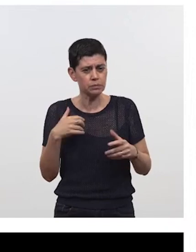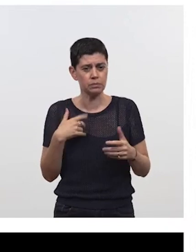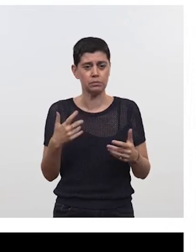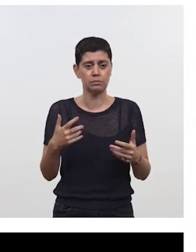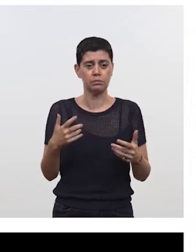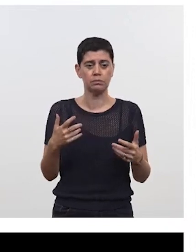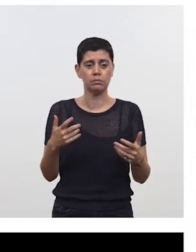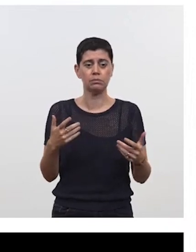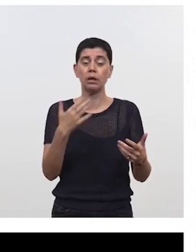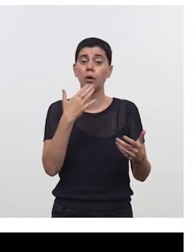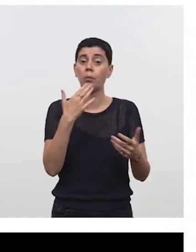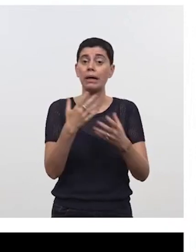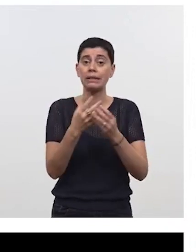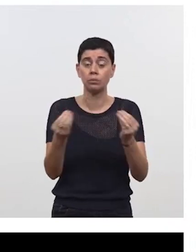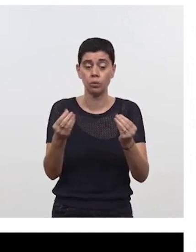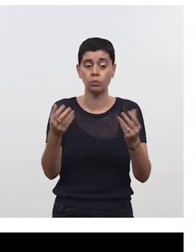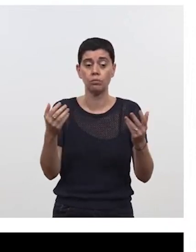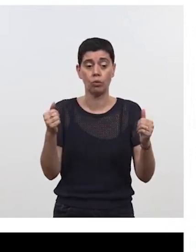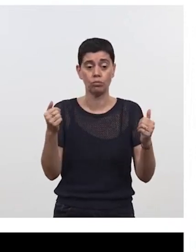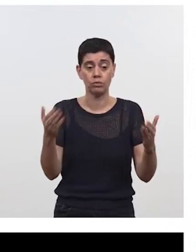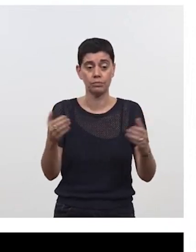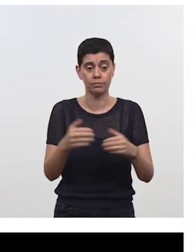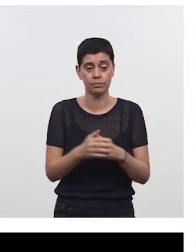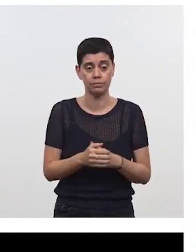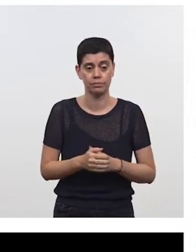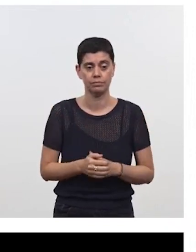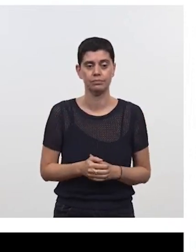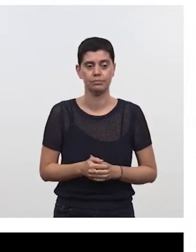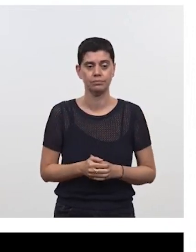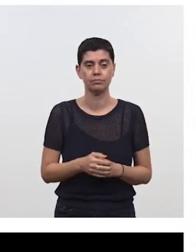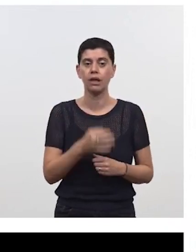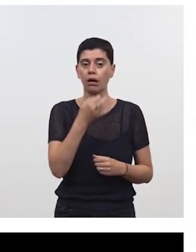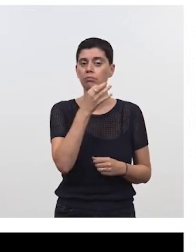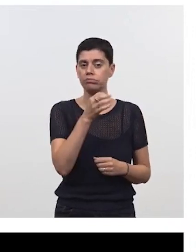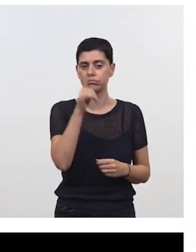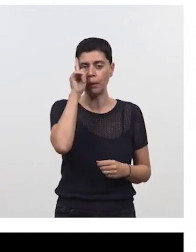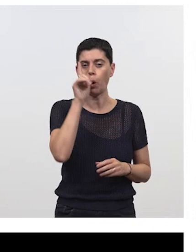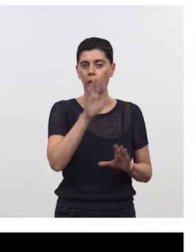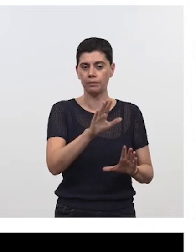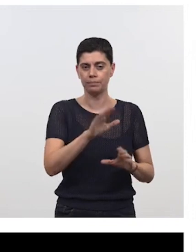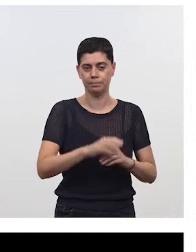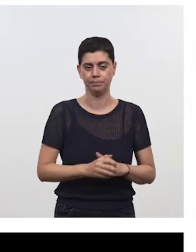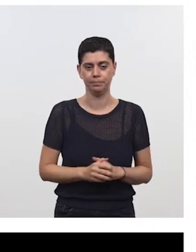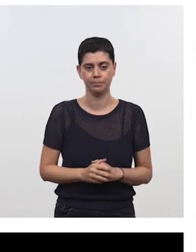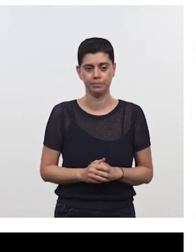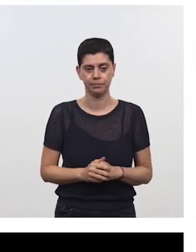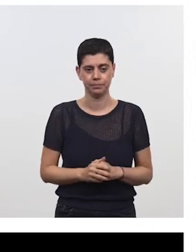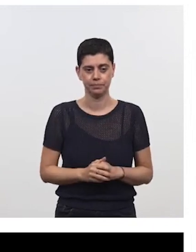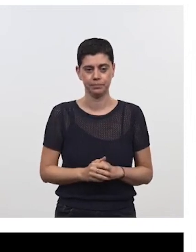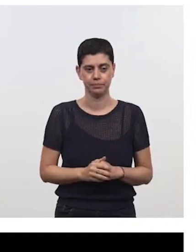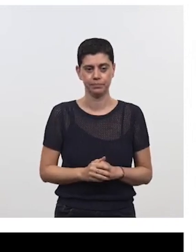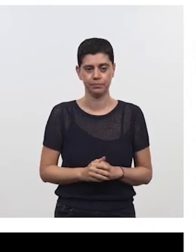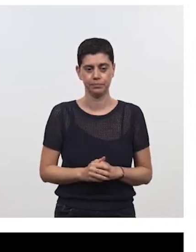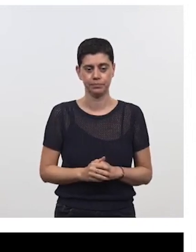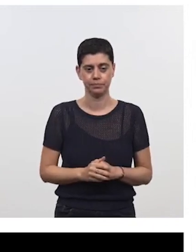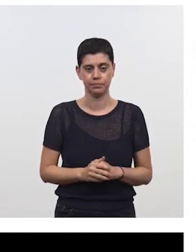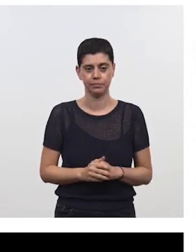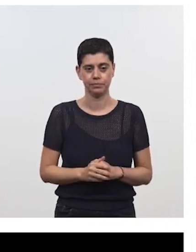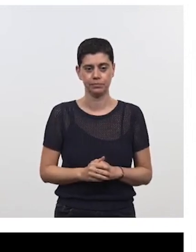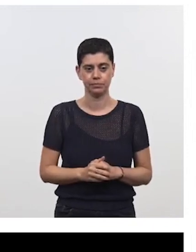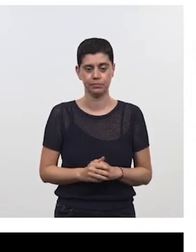très heureux d'avoir été invitée, et surtout d'avoir fait la connaissance des camarades de l'escadronixte ici à Évreux.